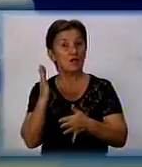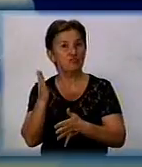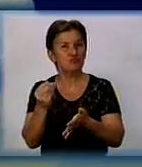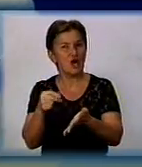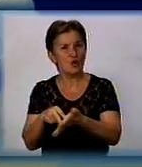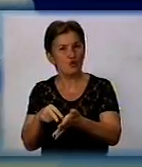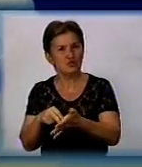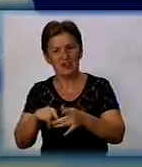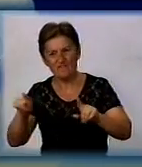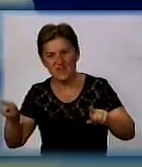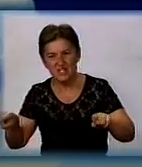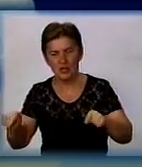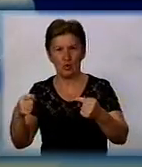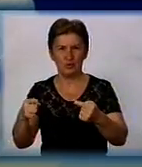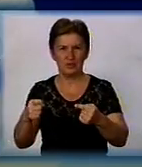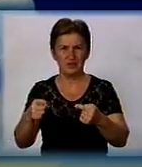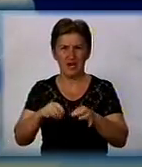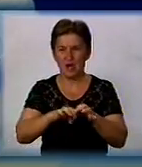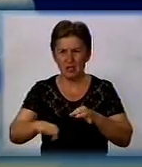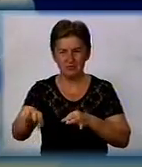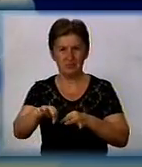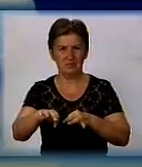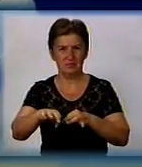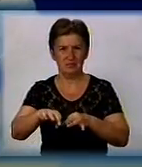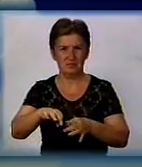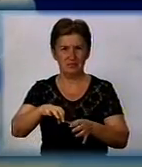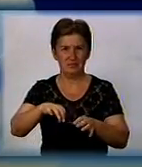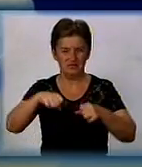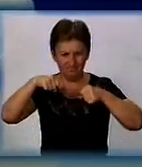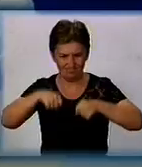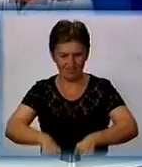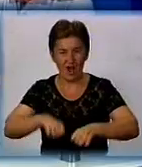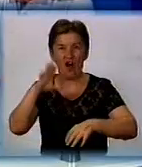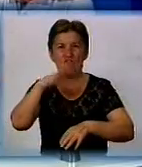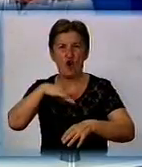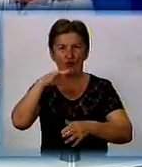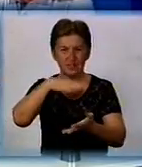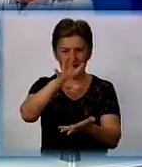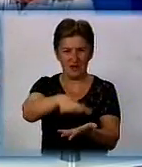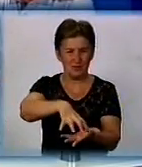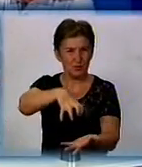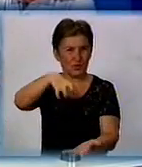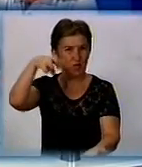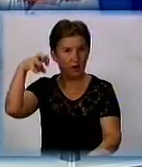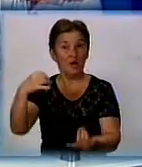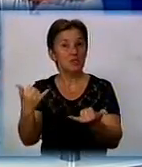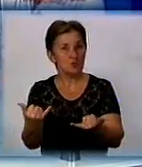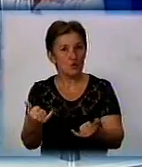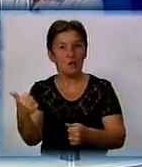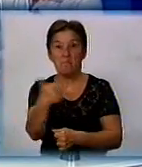відродження комунікації, відкачка води і так далі і тому подібне? Сьогодні перший вопрос. Подписаний